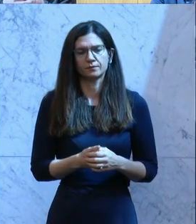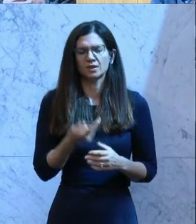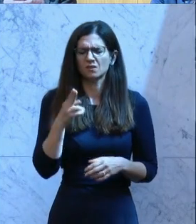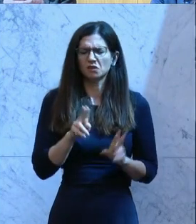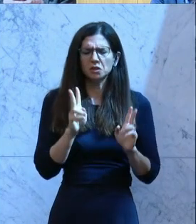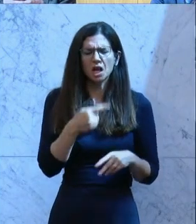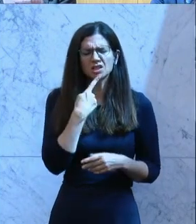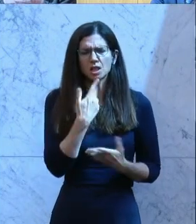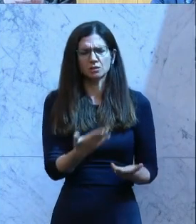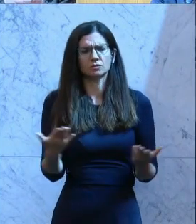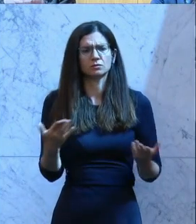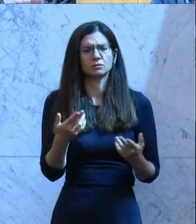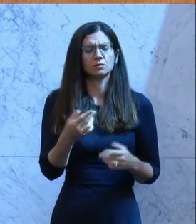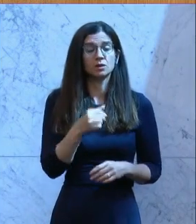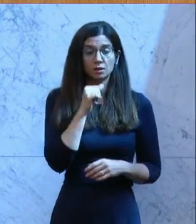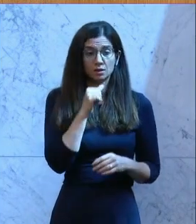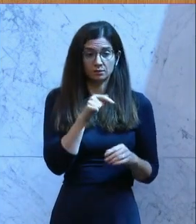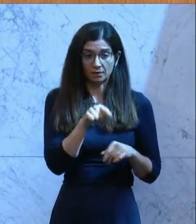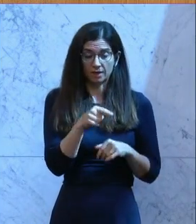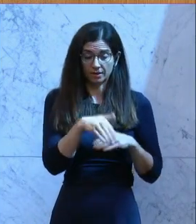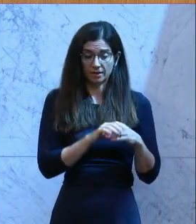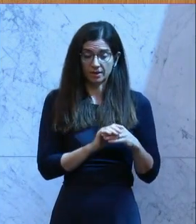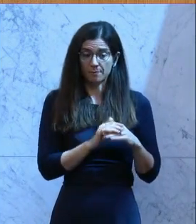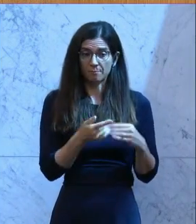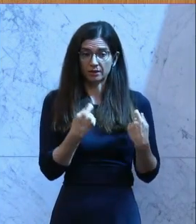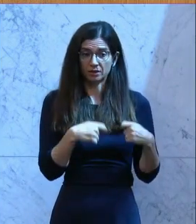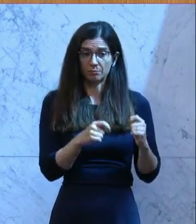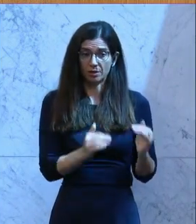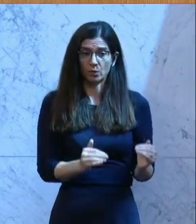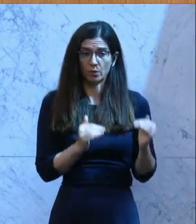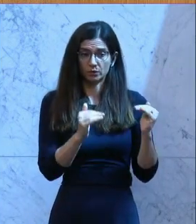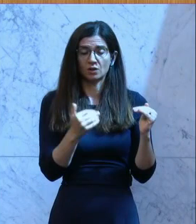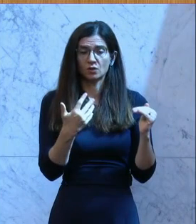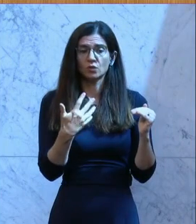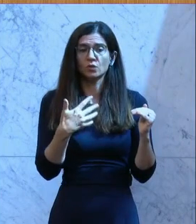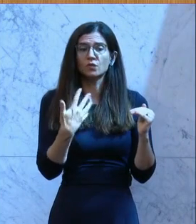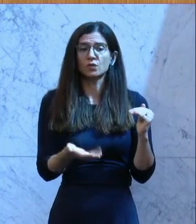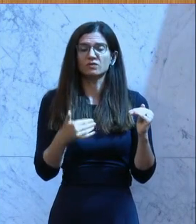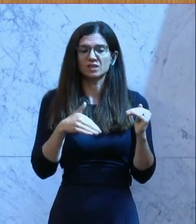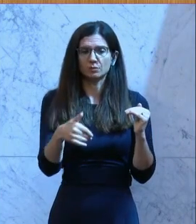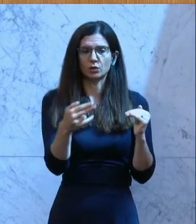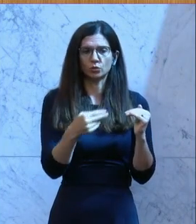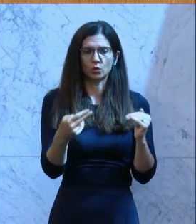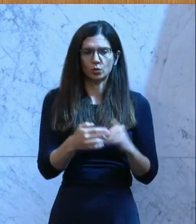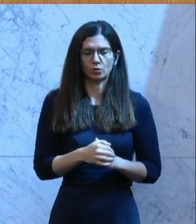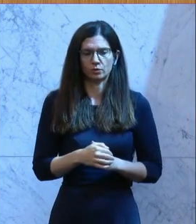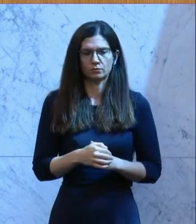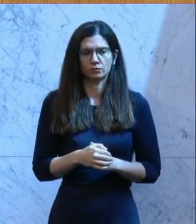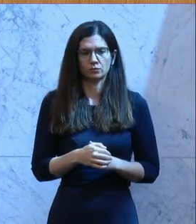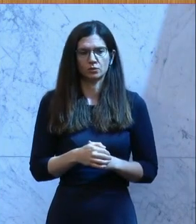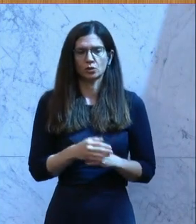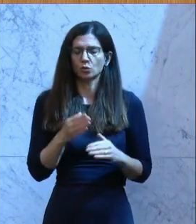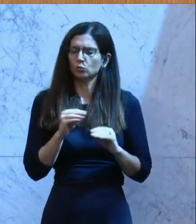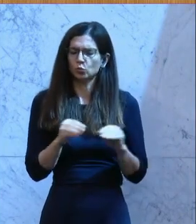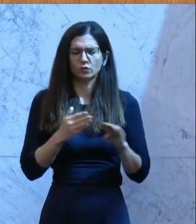sagen können, die Nichterhöhung im Gemeindebau kostet uns 50 Millionen Euro. Wir sind nur zuständig für